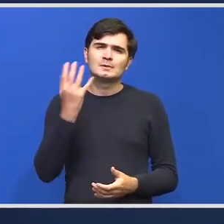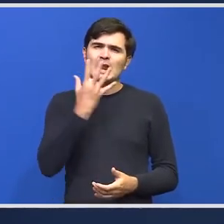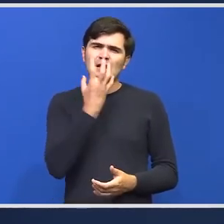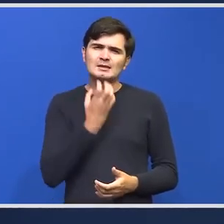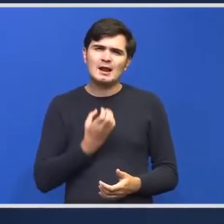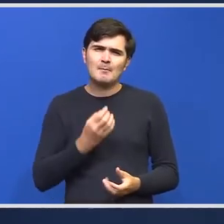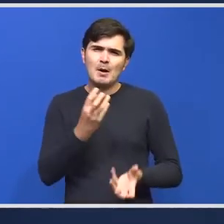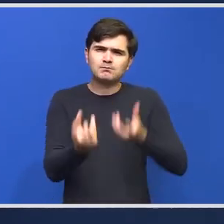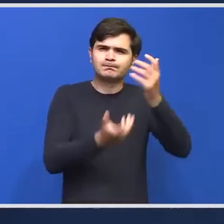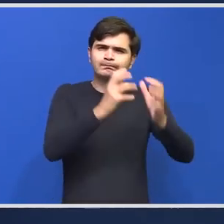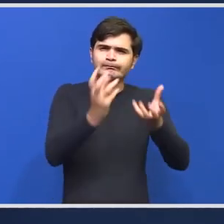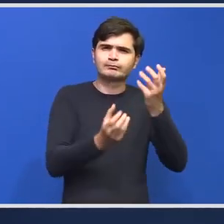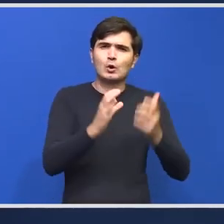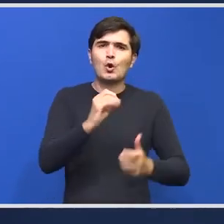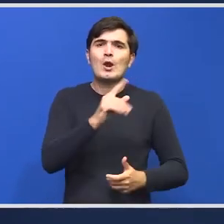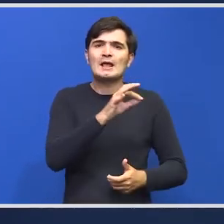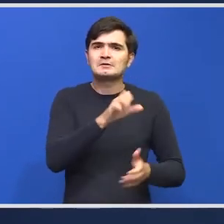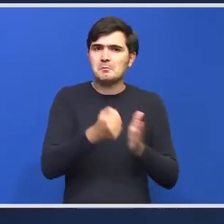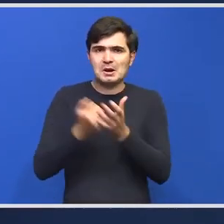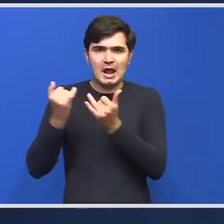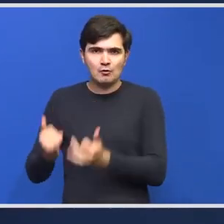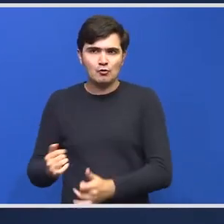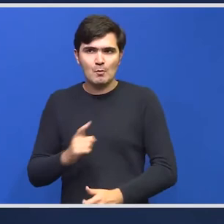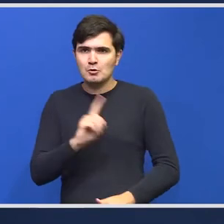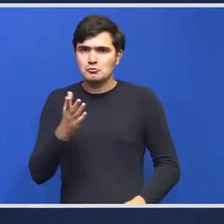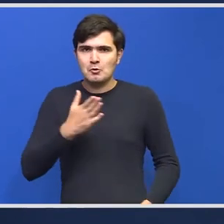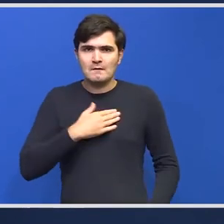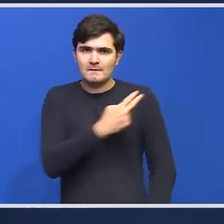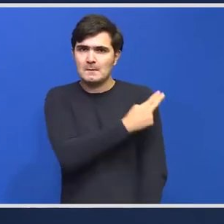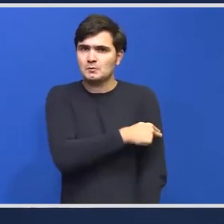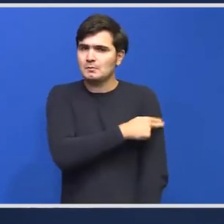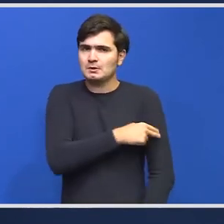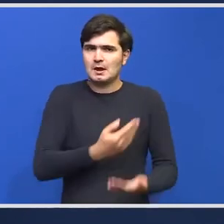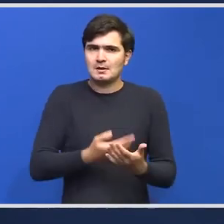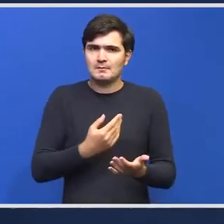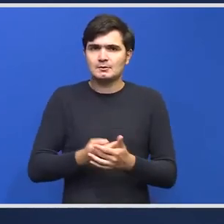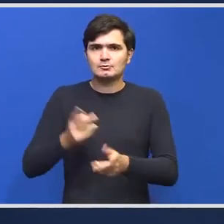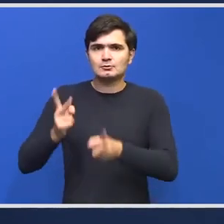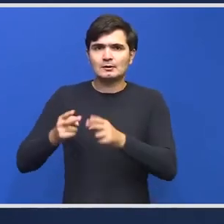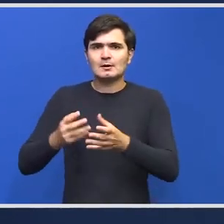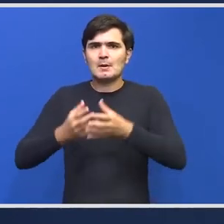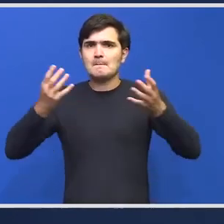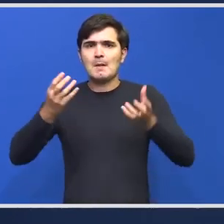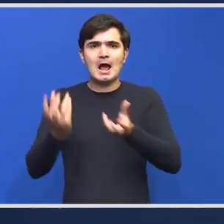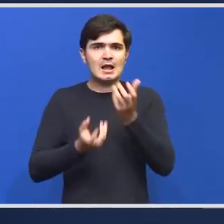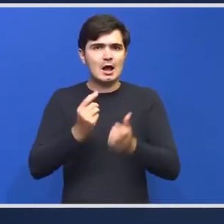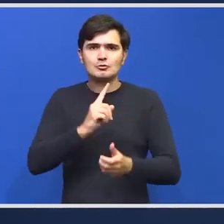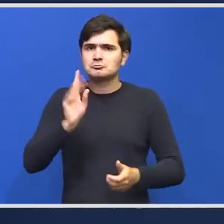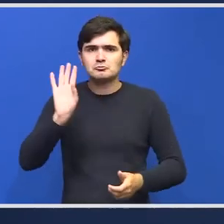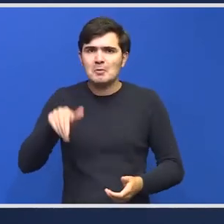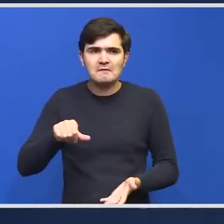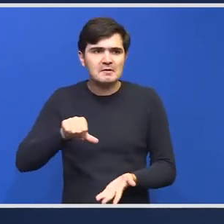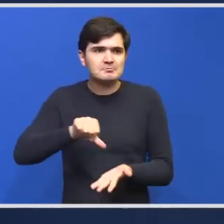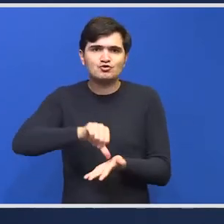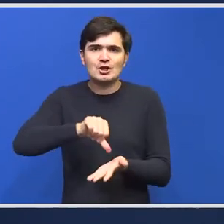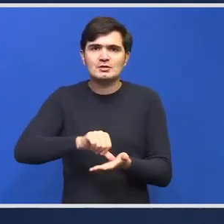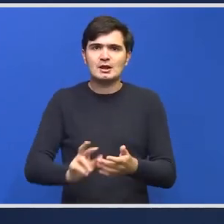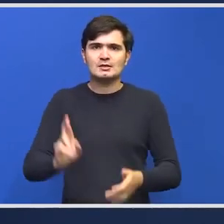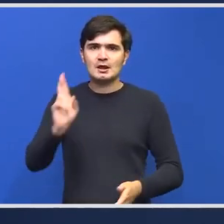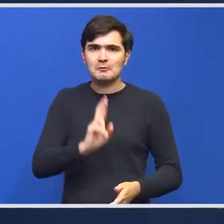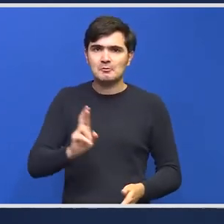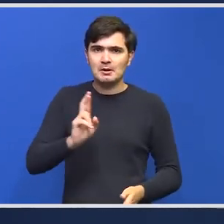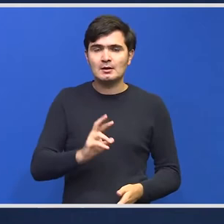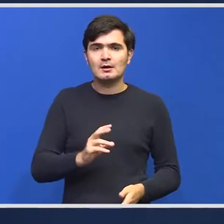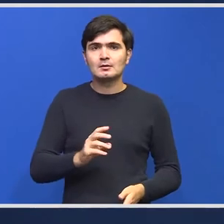colectiv mai degrabă nu avem spitale pentru tratamentul marilor arș nu avem centre de recuperare